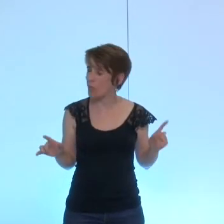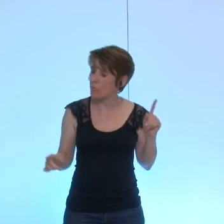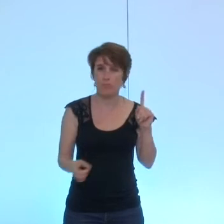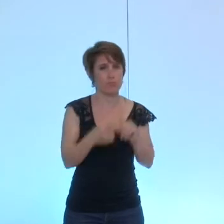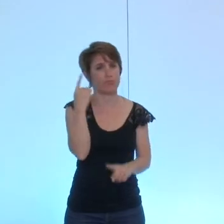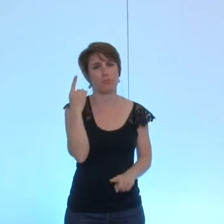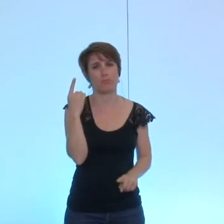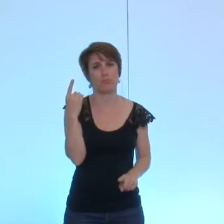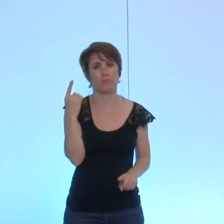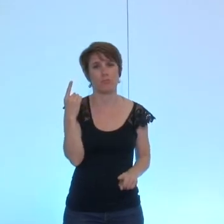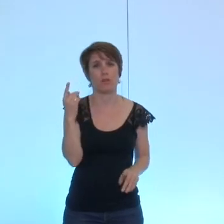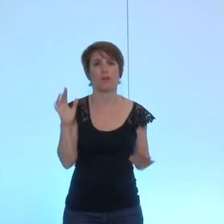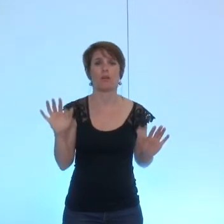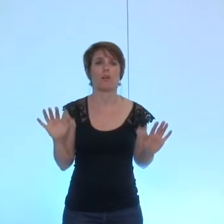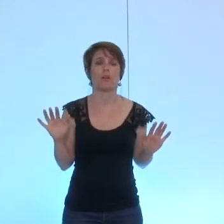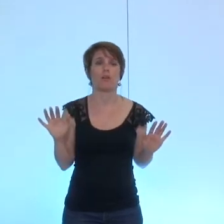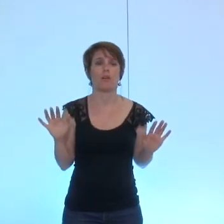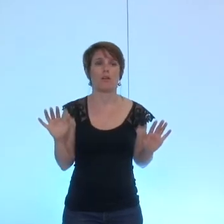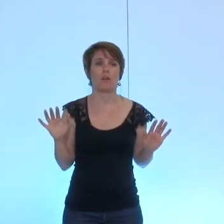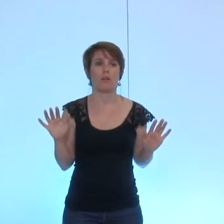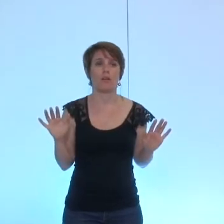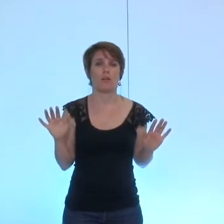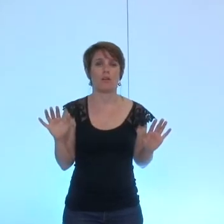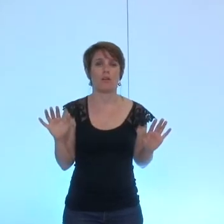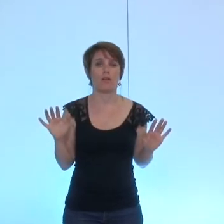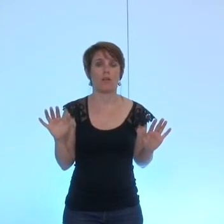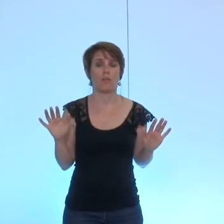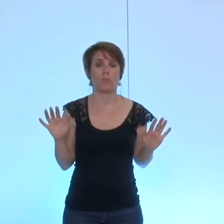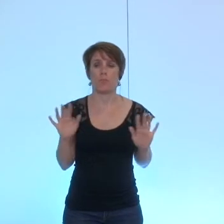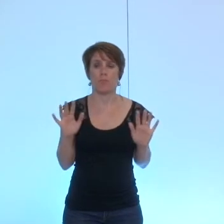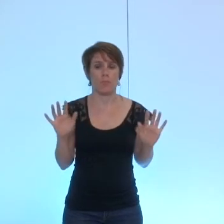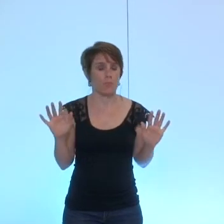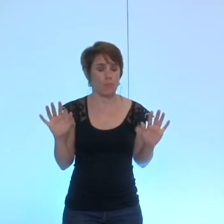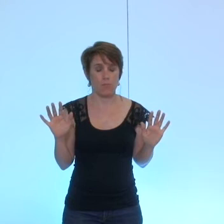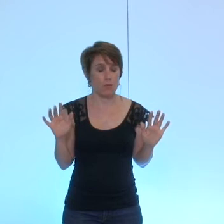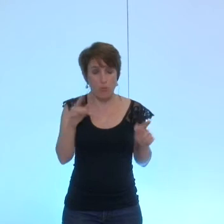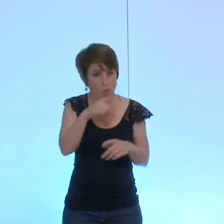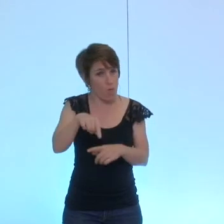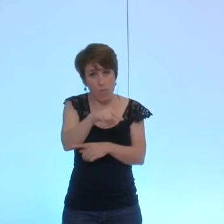parce qu'en tout vous ne pouvez pas